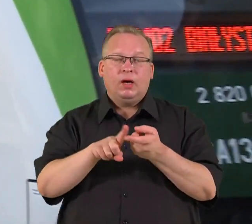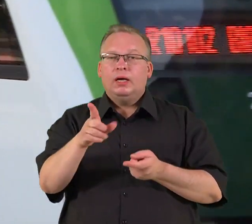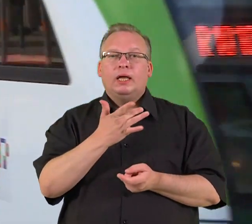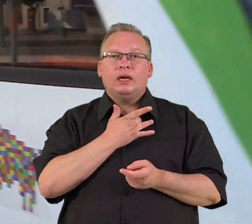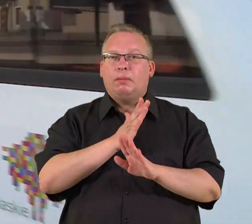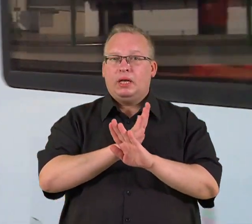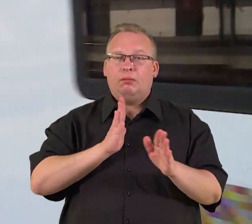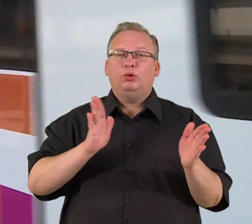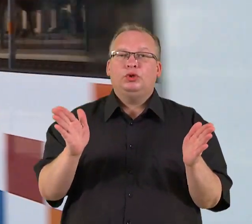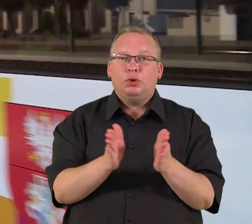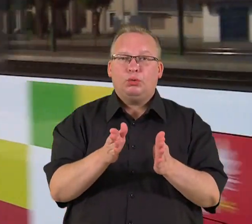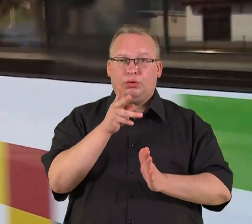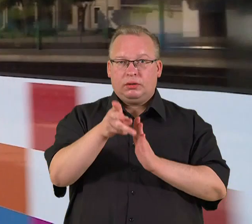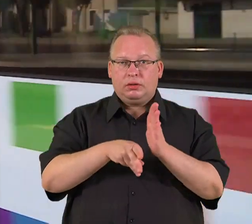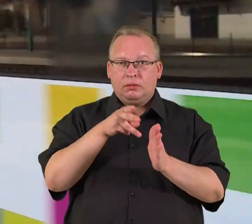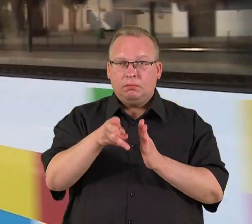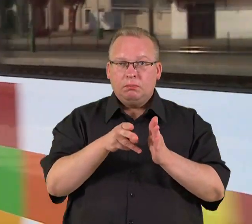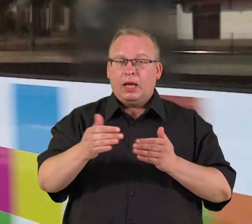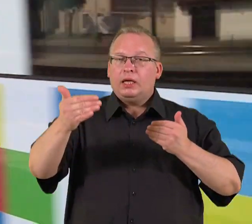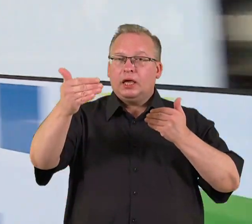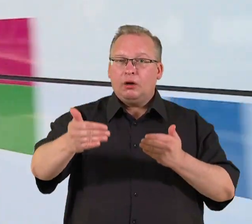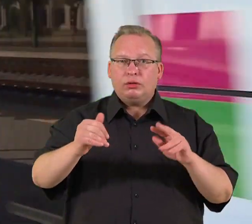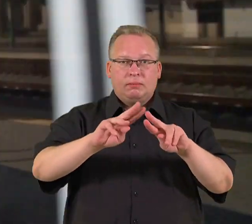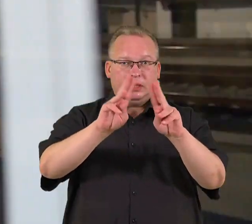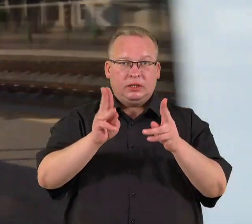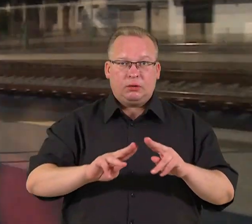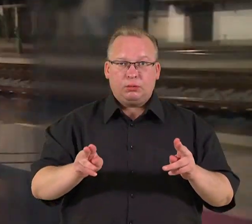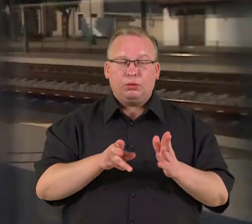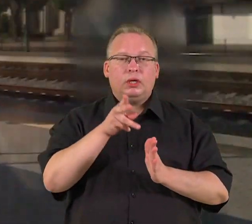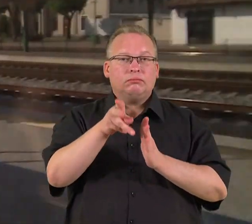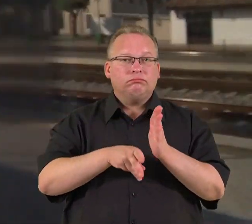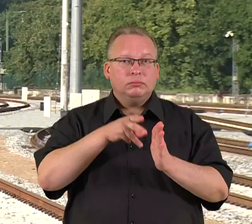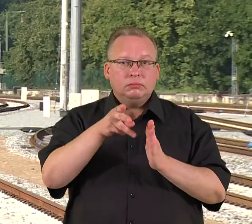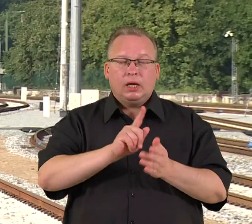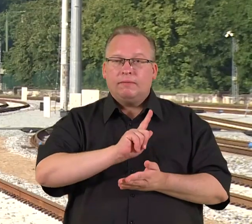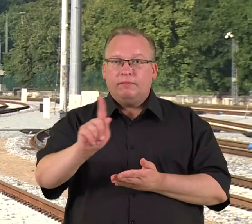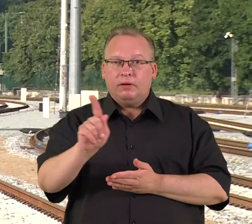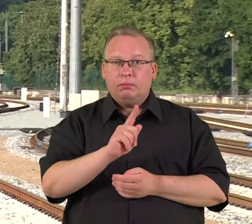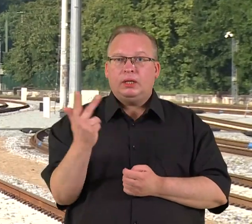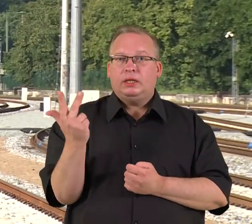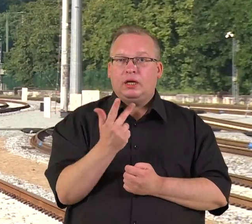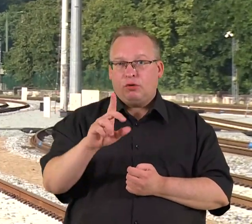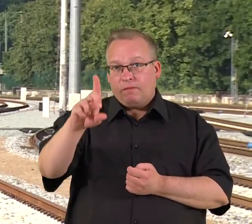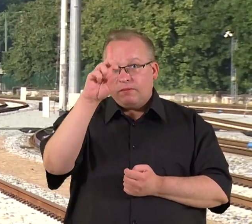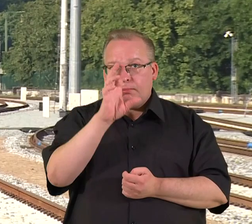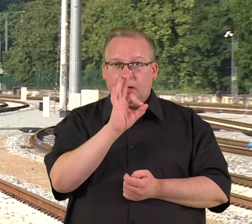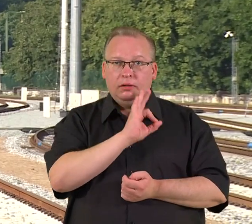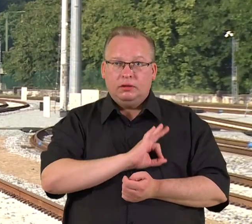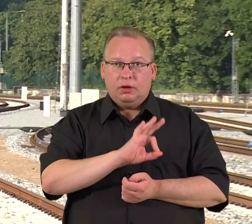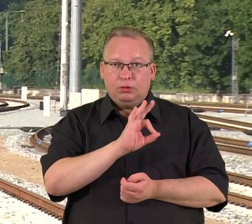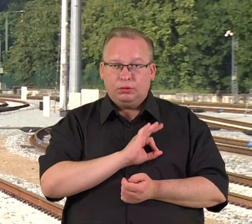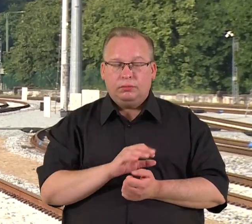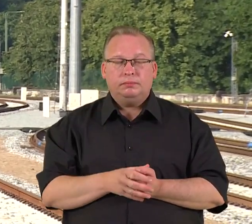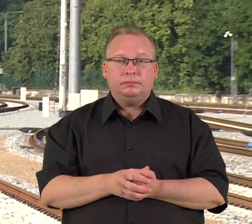taikomas tik siaurųjų geležinkelių tinkluose ir tarptautiniam susisiekimui geležinkeliais su trečiosiomis šaliamis naudojamams